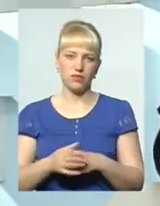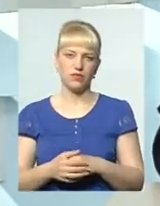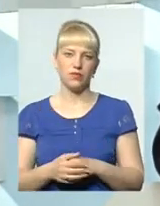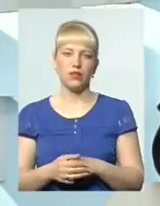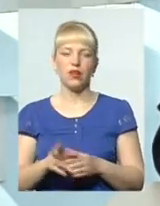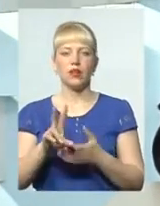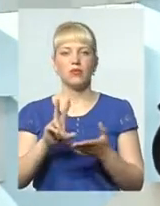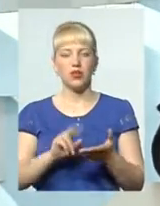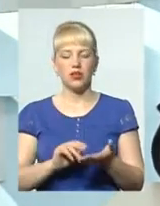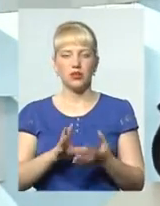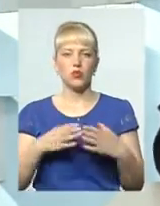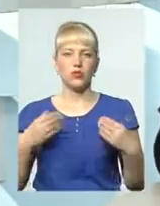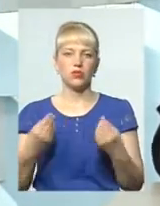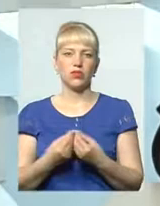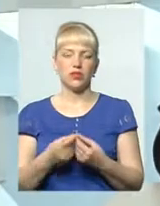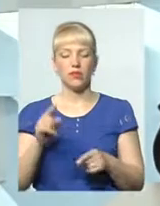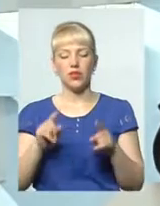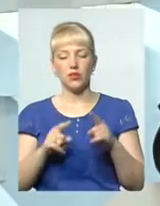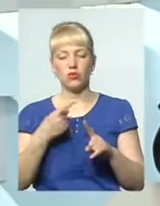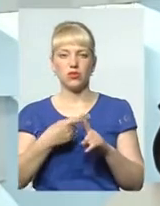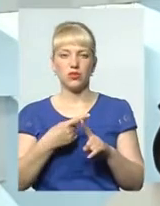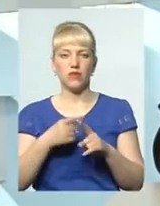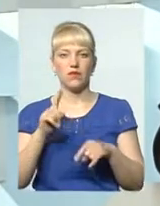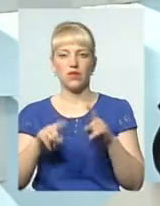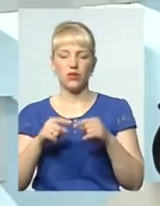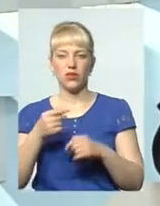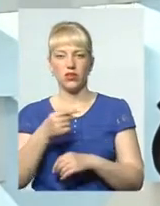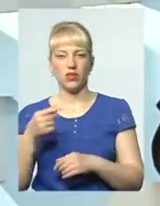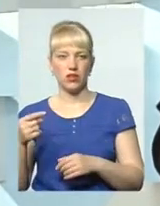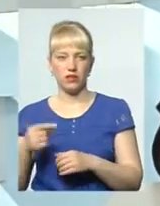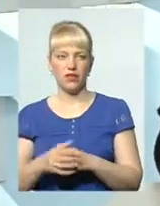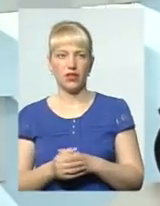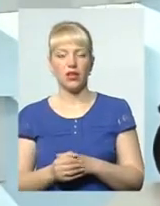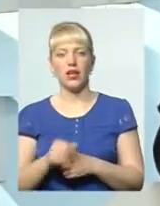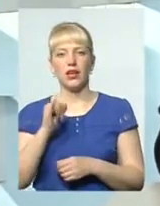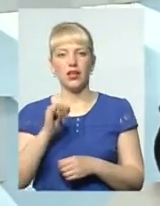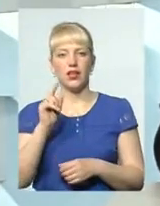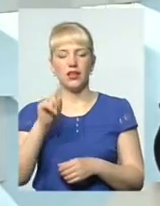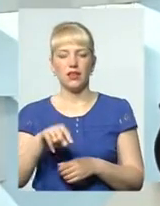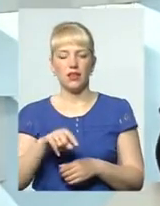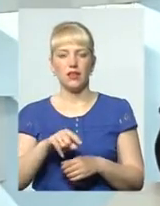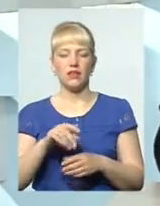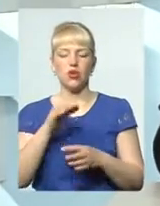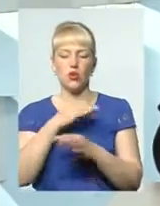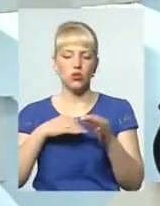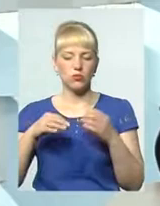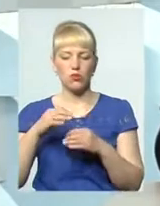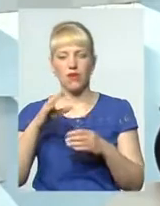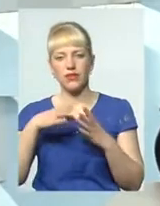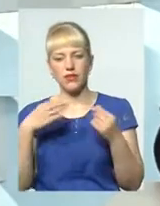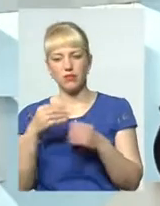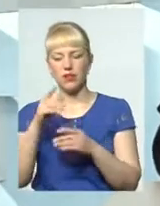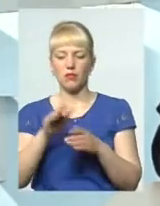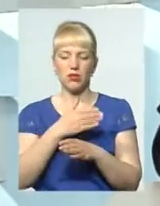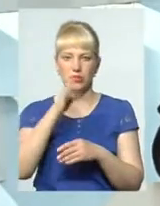Приклад в сім'ї. Інколи позитивний, інколи негативний. І навіть будь-які розмови в сім'ї між батьками чи